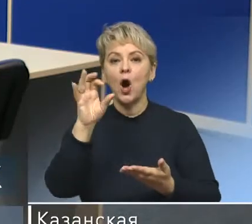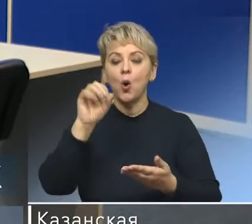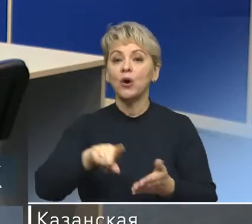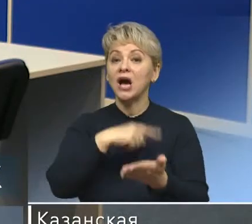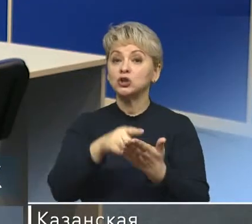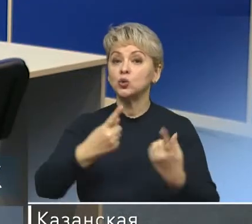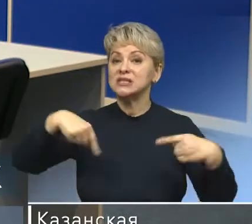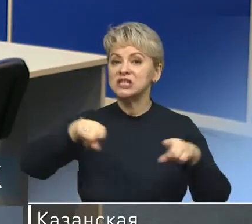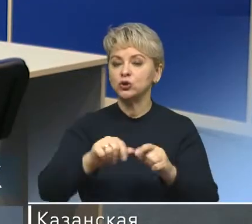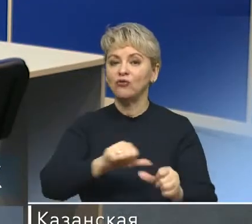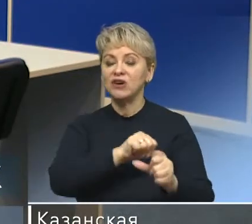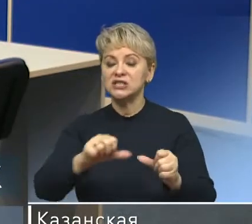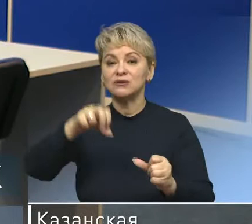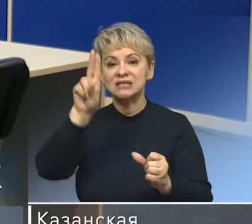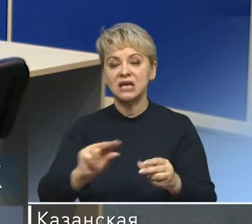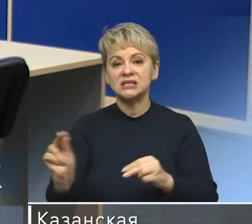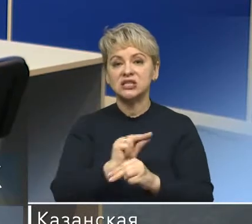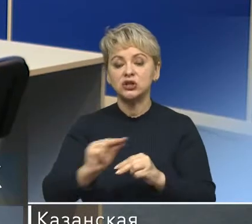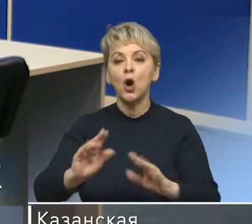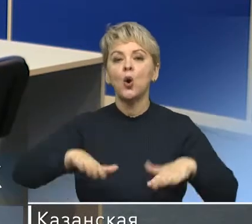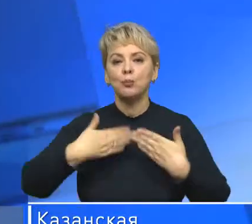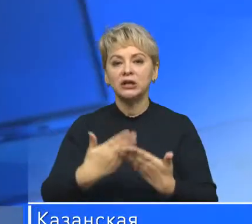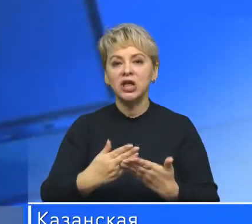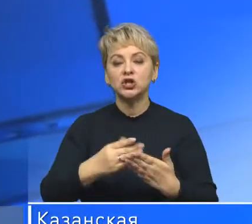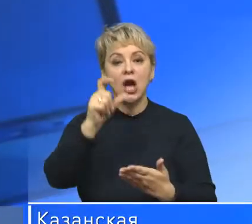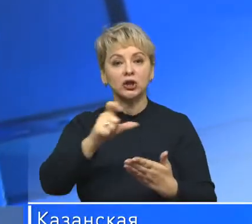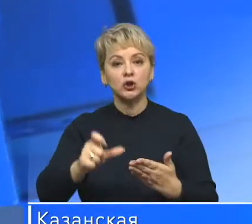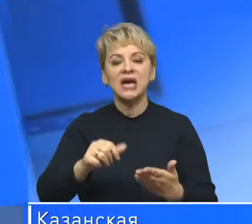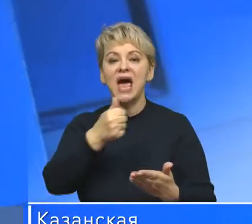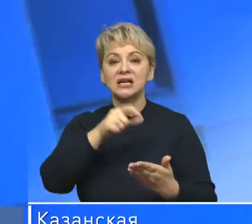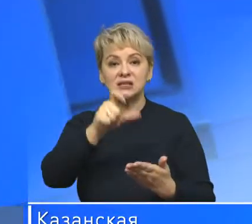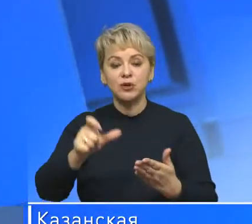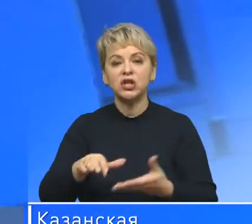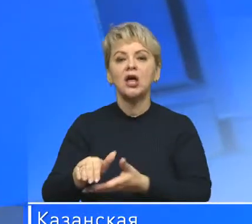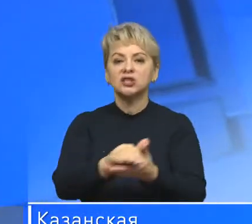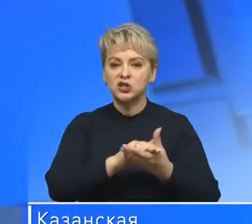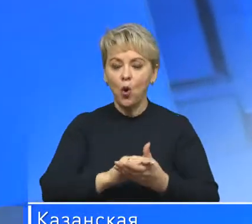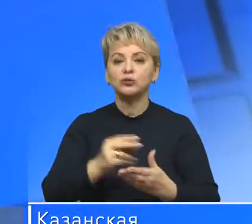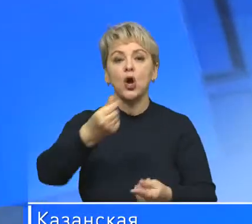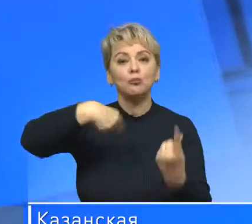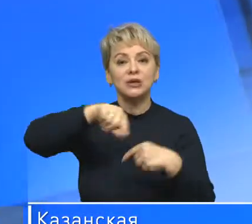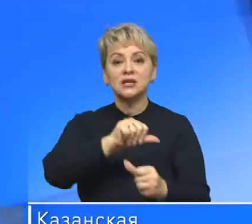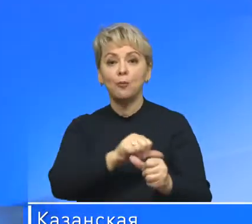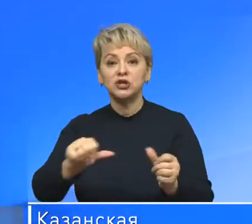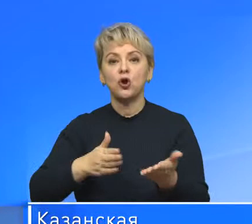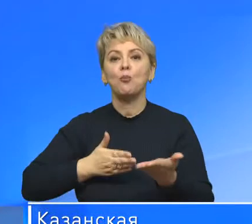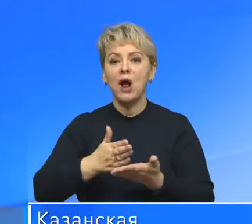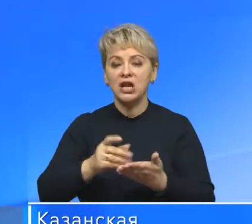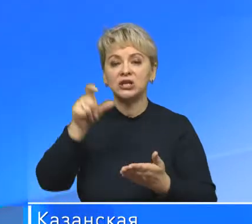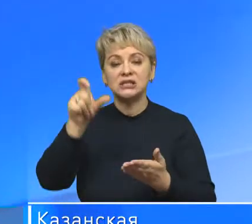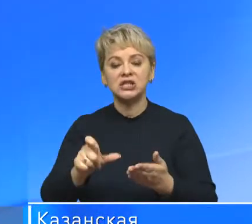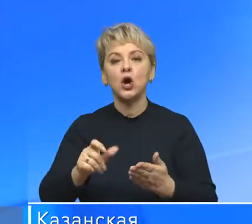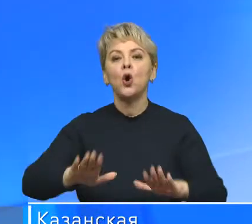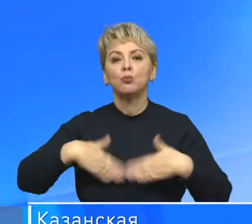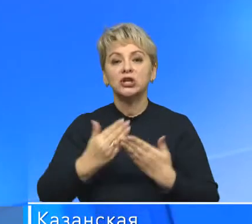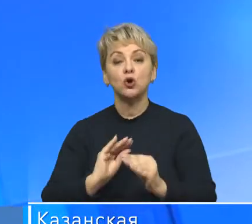городскую среду. В основу социальных поправок легли предложения от людей, экспертов, научного сообщества и бизнеса, подчеркнул политик. Кроме того,